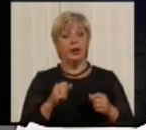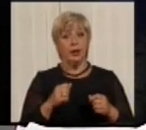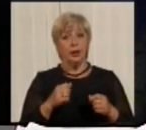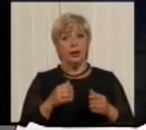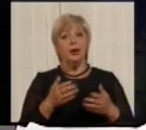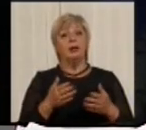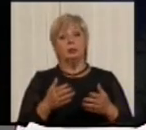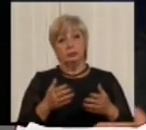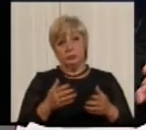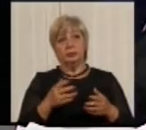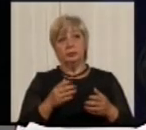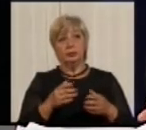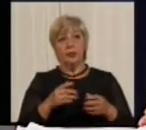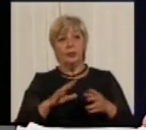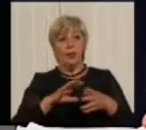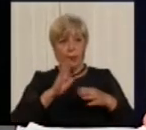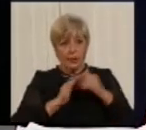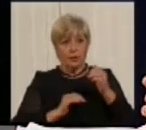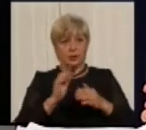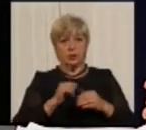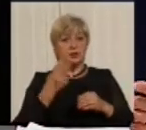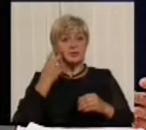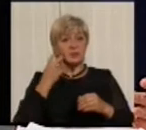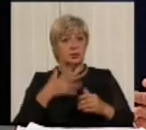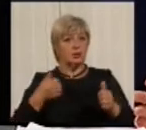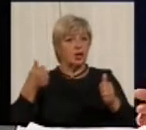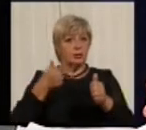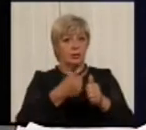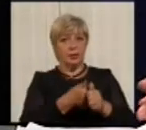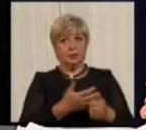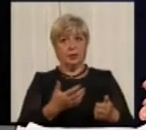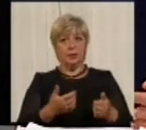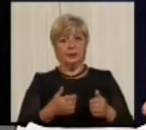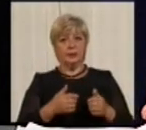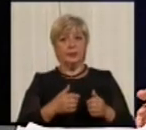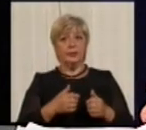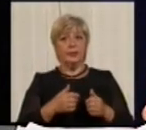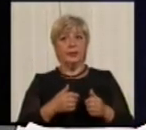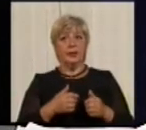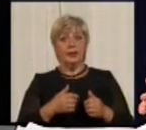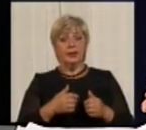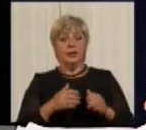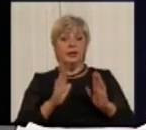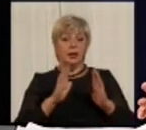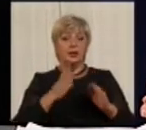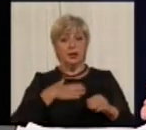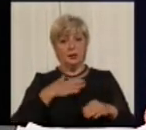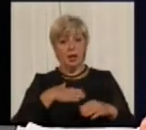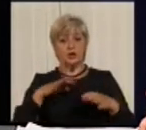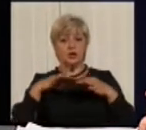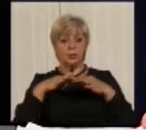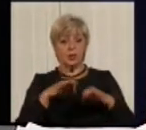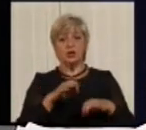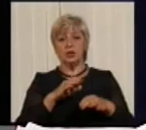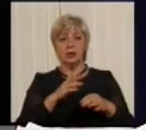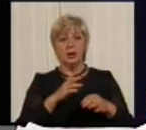доганяємо. Хоч автомобіль Toyota Prius не передбачений для погонь, для гонок, але